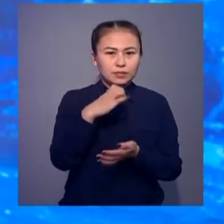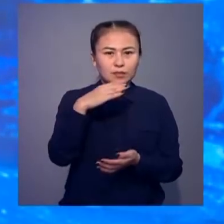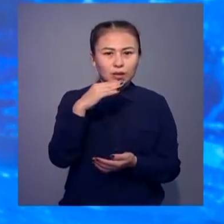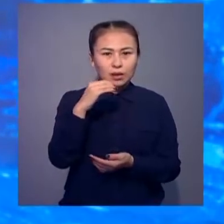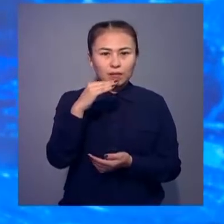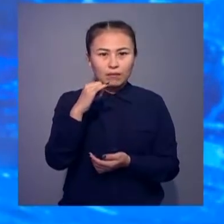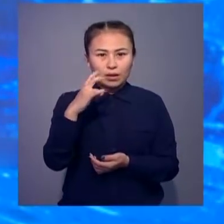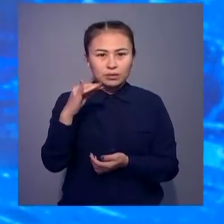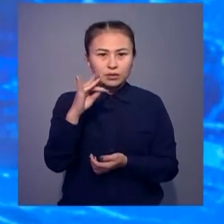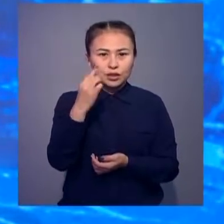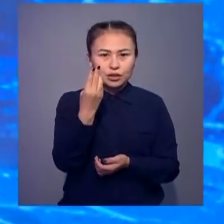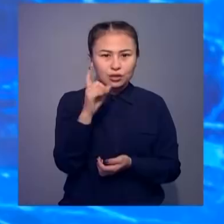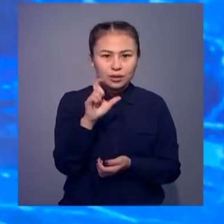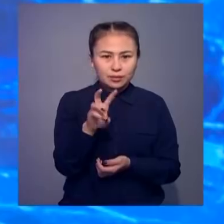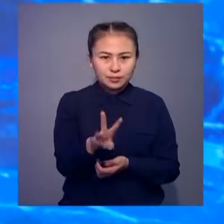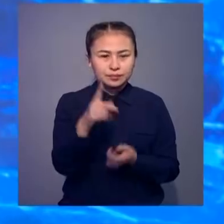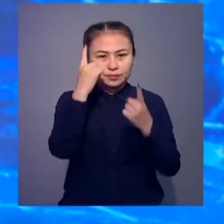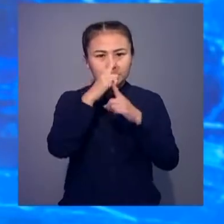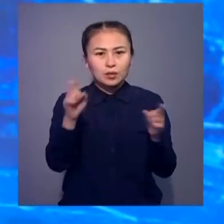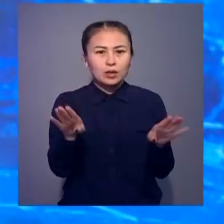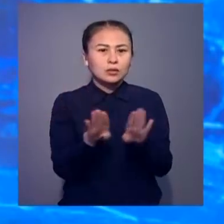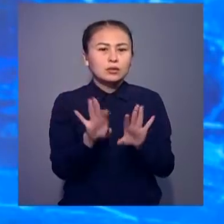қатшысы Стефани Гриші мәлімдеді.